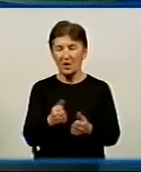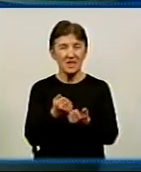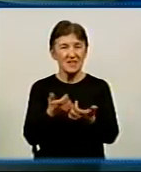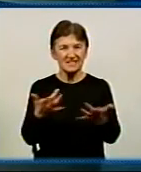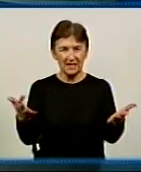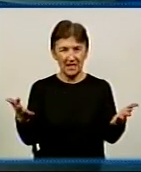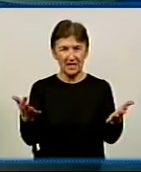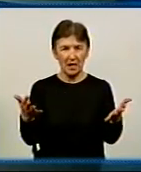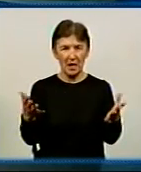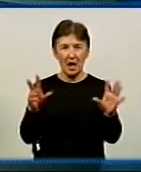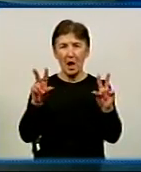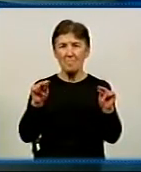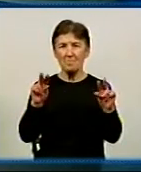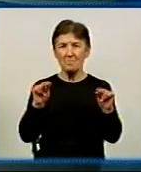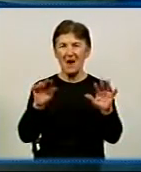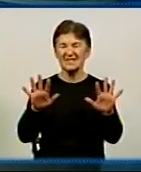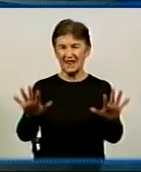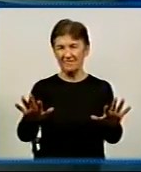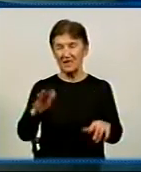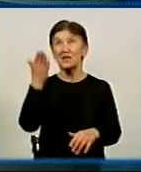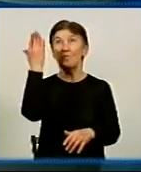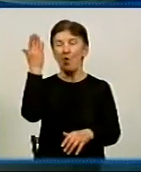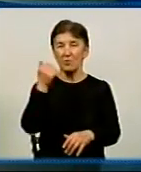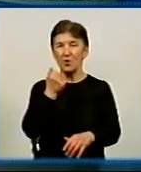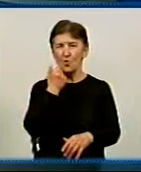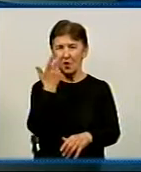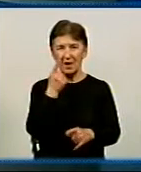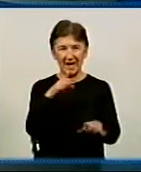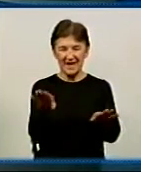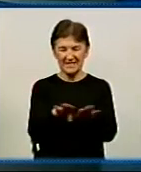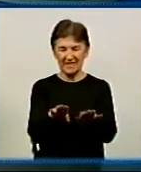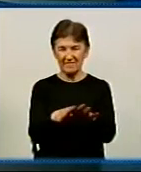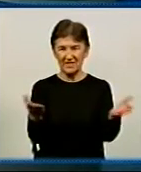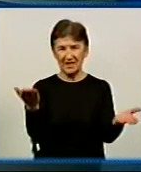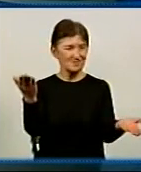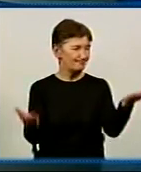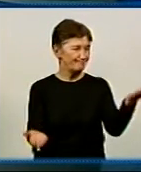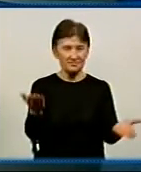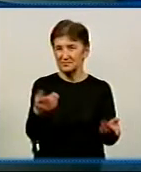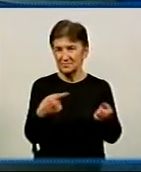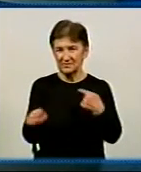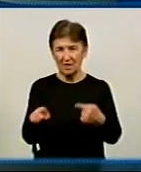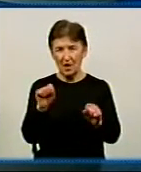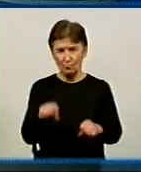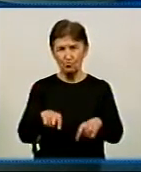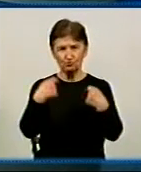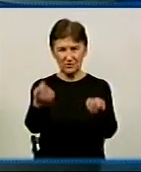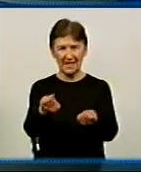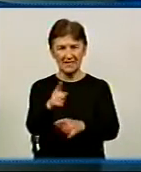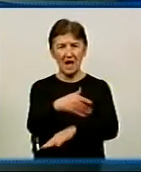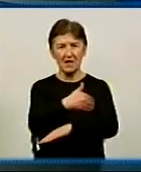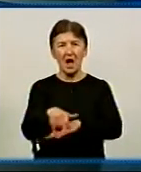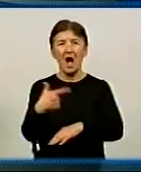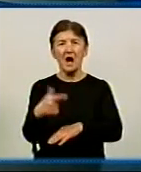Богом, і зовсім друге, ну коли зрівняти другий, зрівняти цю школу, це взагалі не зрівняти ці села, я можу даже адреси дати, де ці школи вже